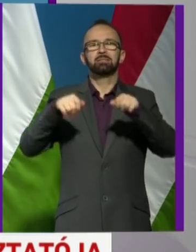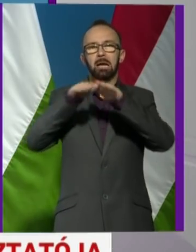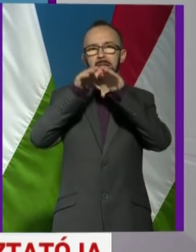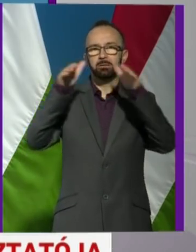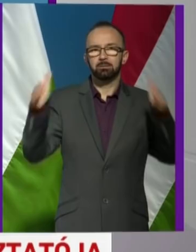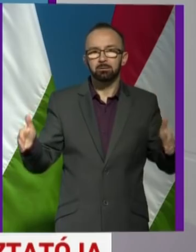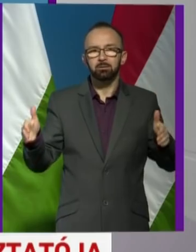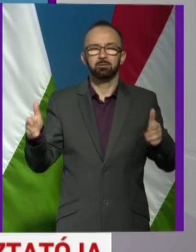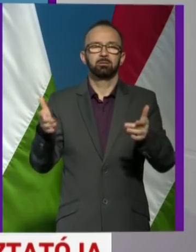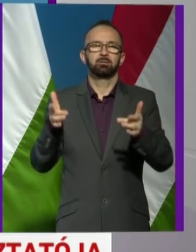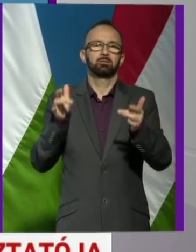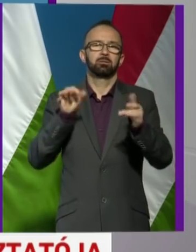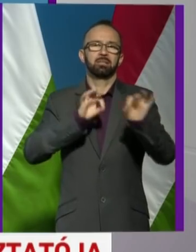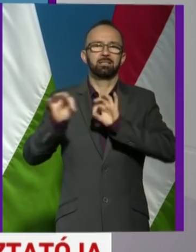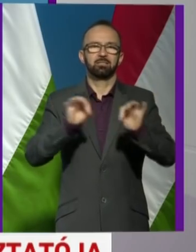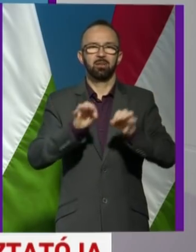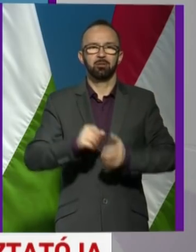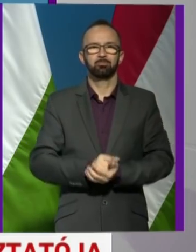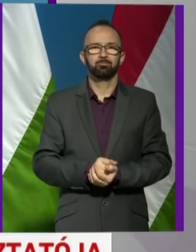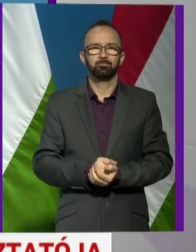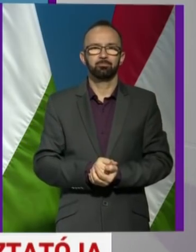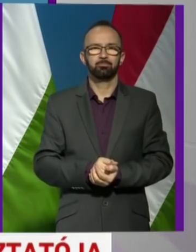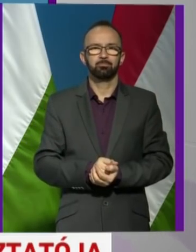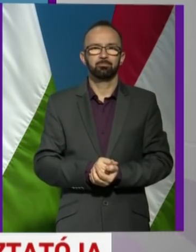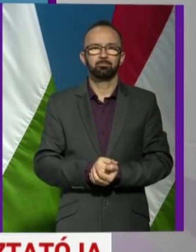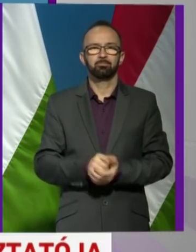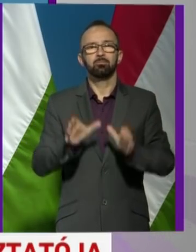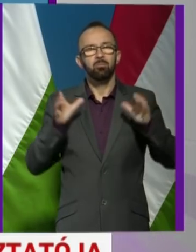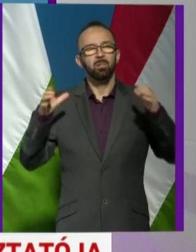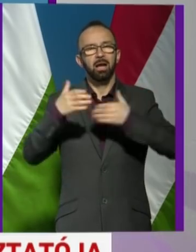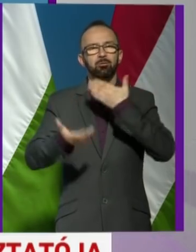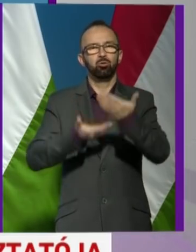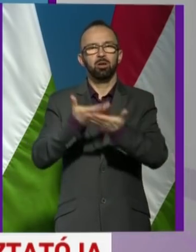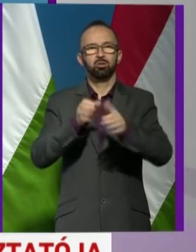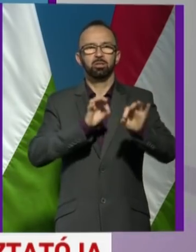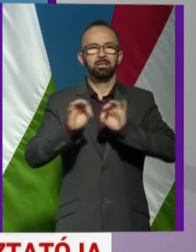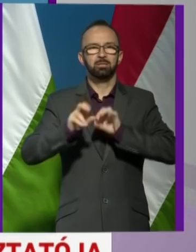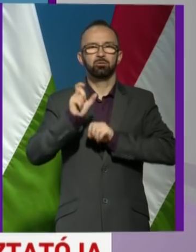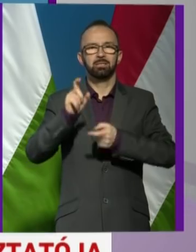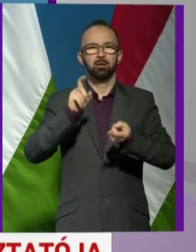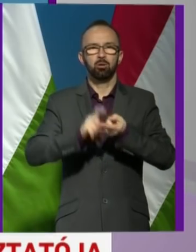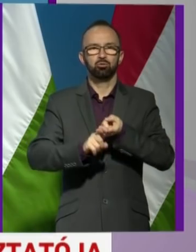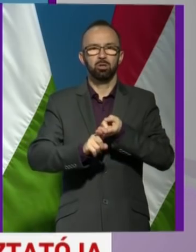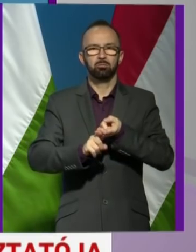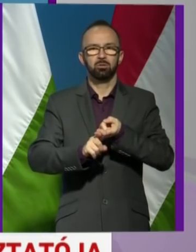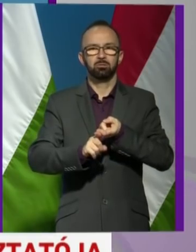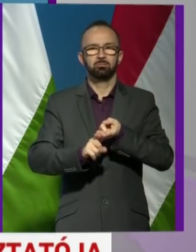térben megrendezett rendezvénynek. Tehát egy átfogó javaslat készült ezzel kapcsolatosan.